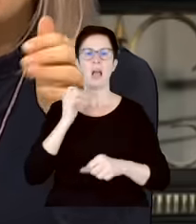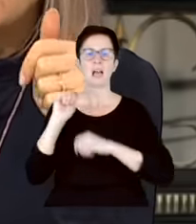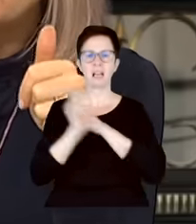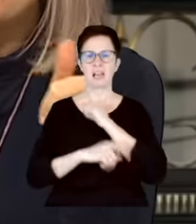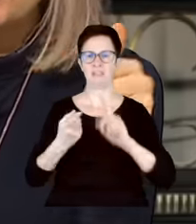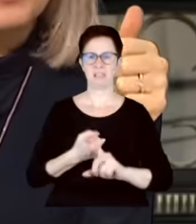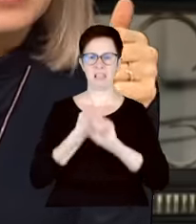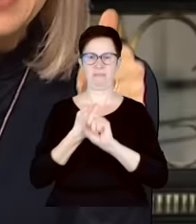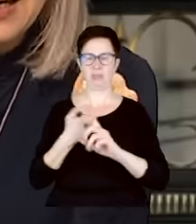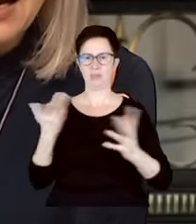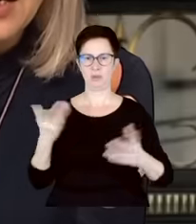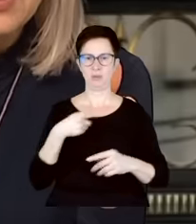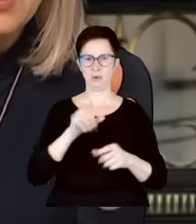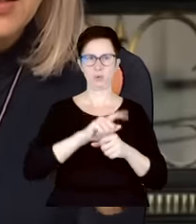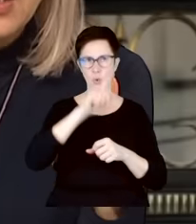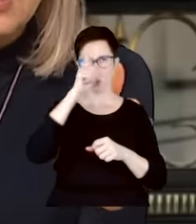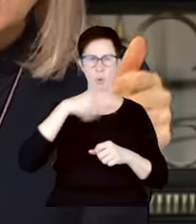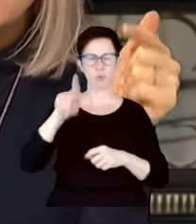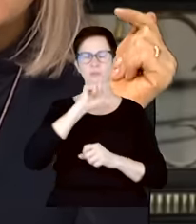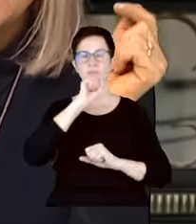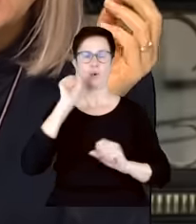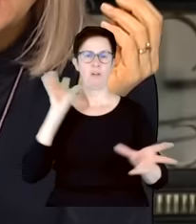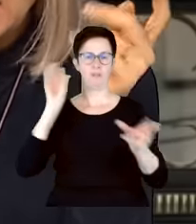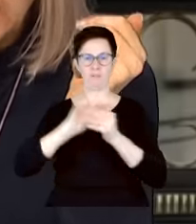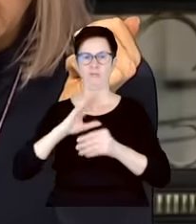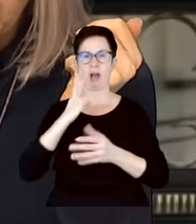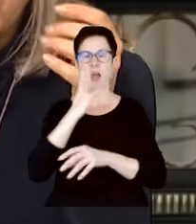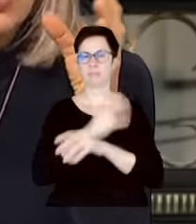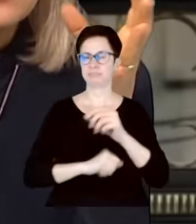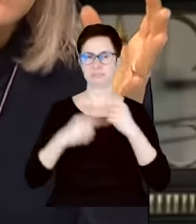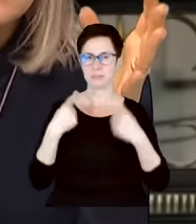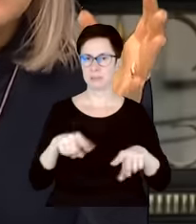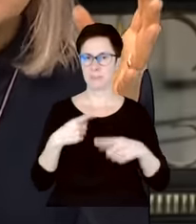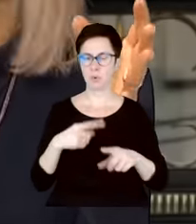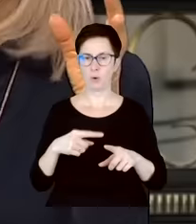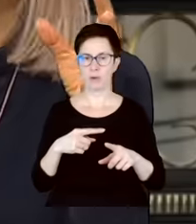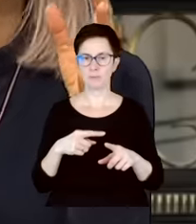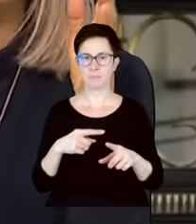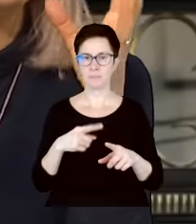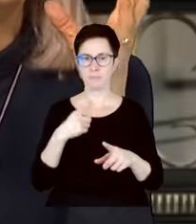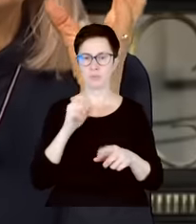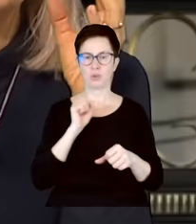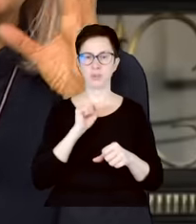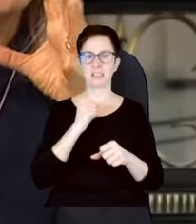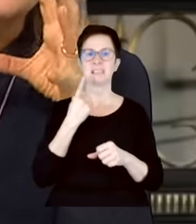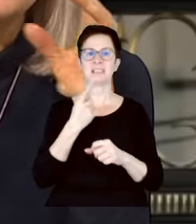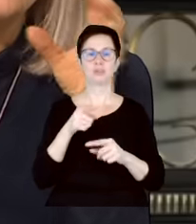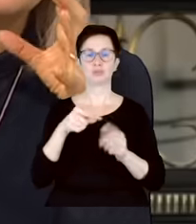Przecież mamy do czynienia z ludźmi, którzy byli niekarani. I to jest... Sam wyrok jest...